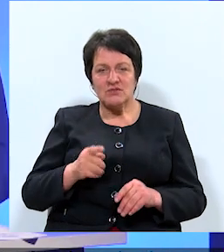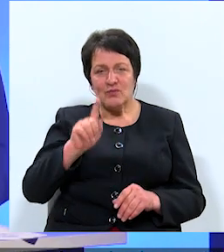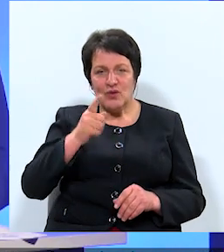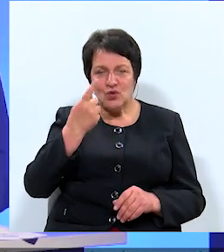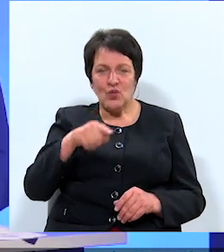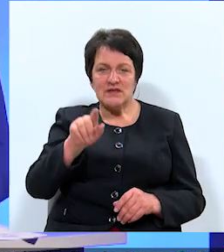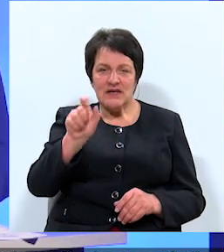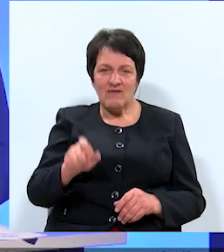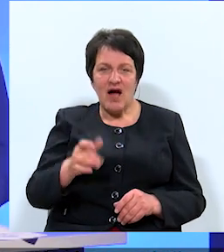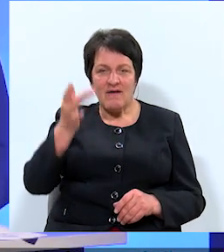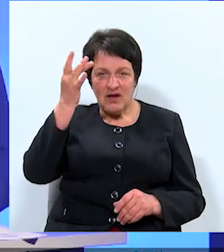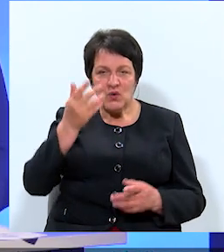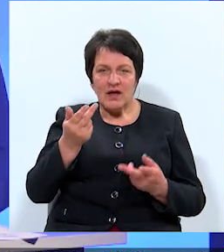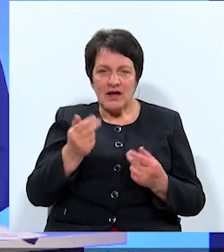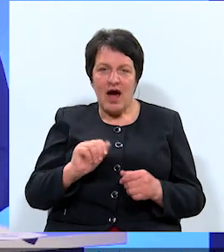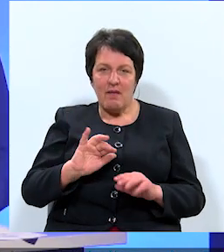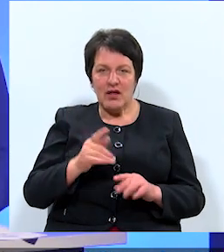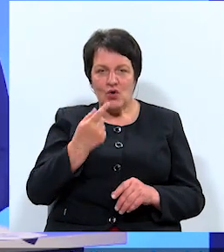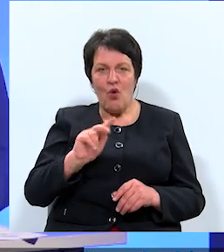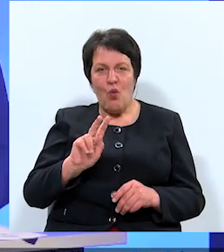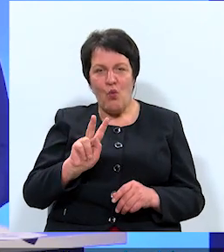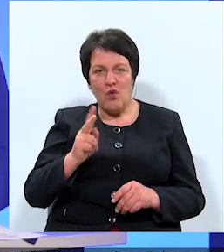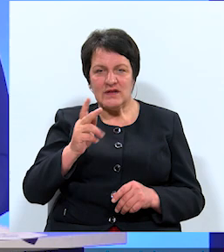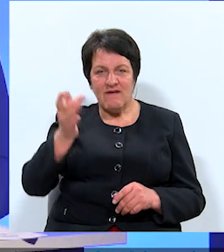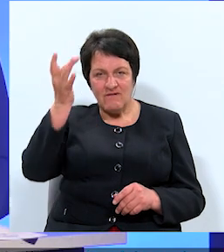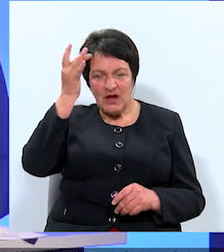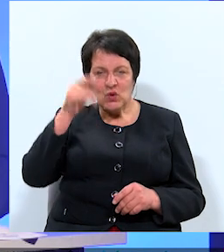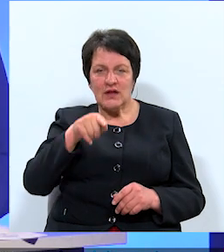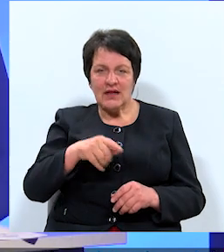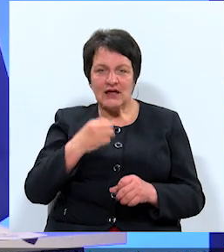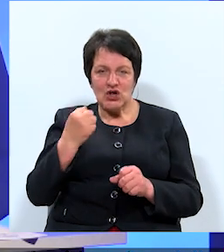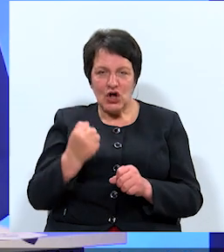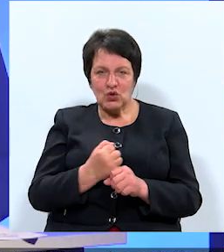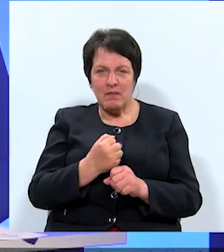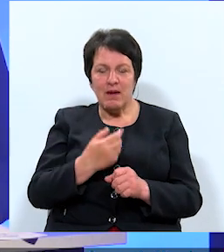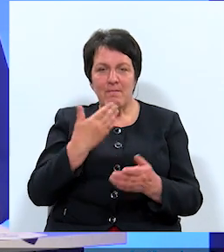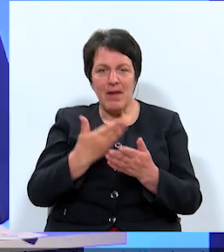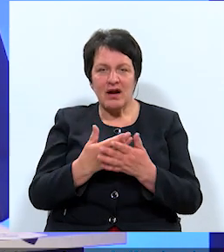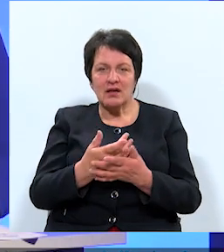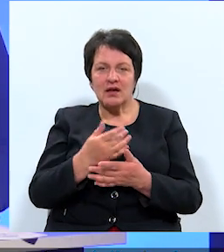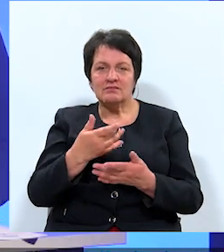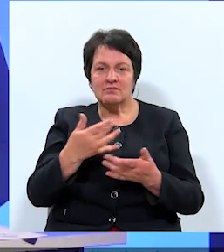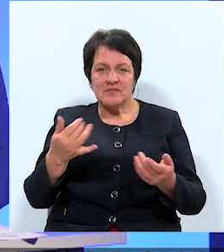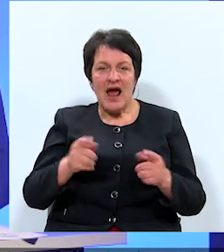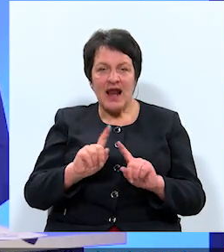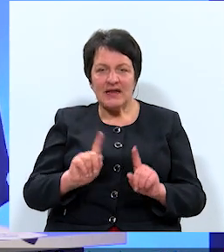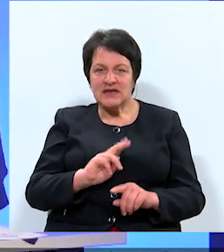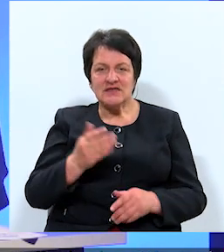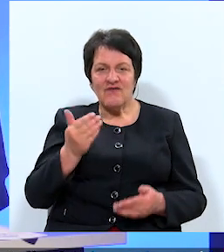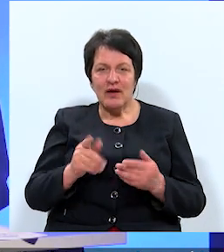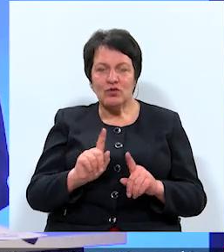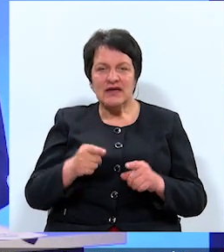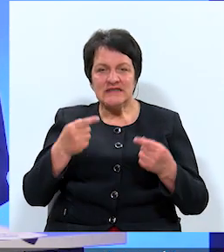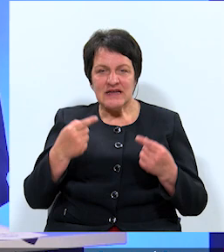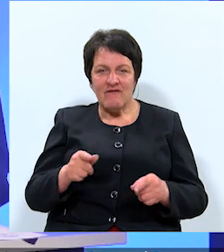no cilvēku viedokļa jā, bet no otra viedokļa tas tomēr parādīja dažādas lietas, kas varbūt ir savādāk